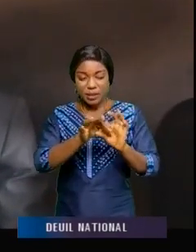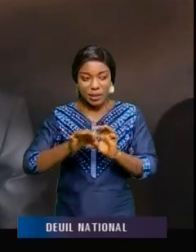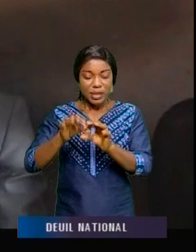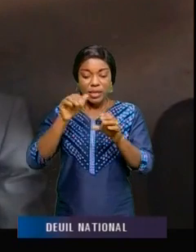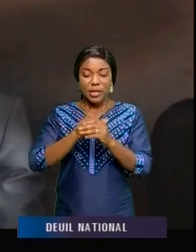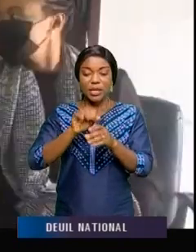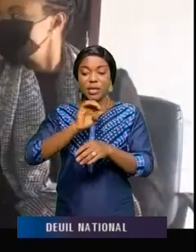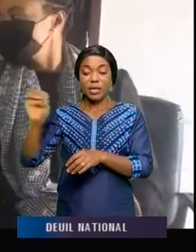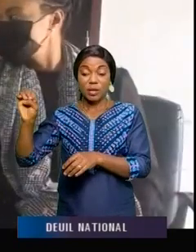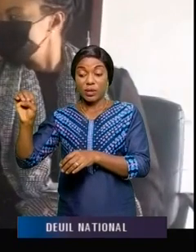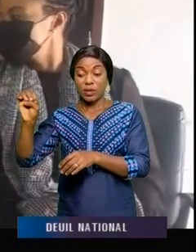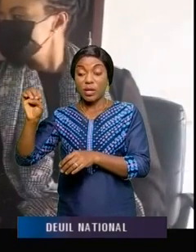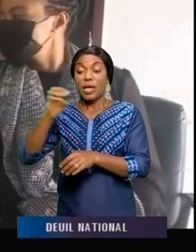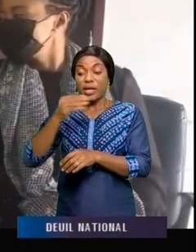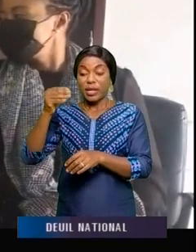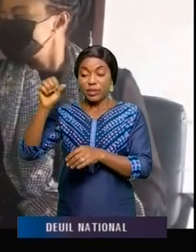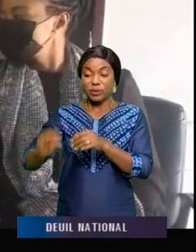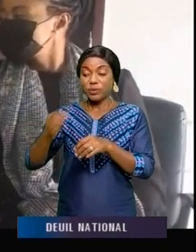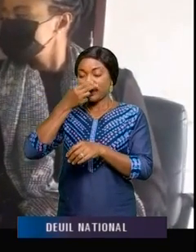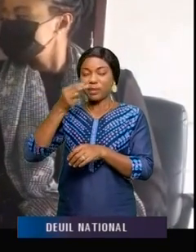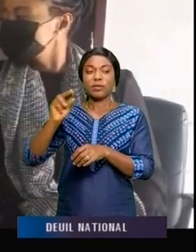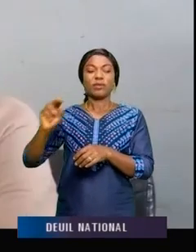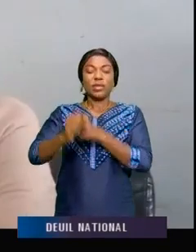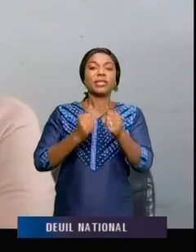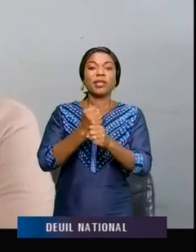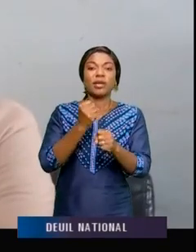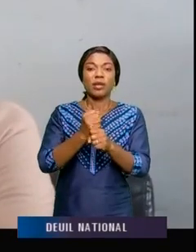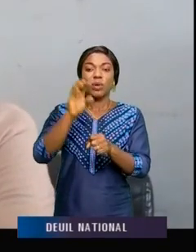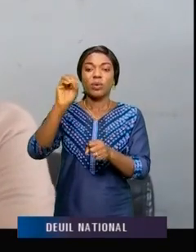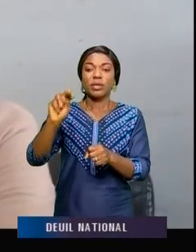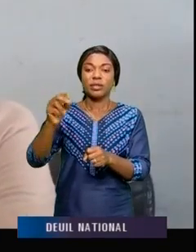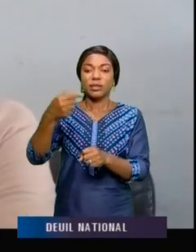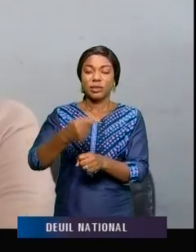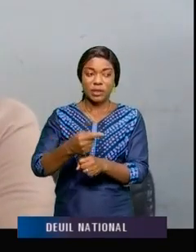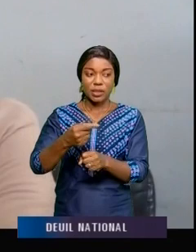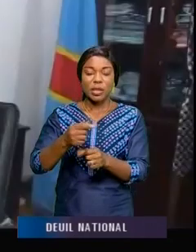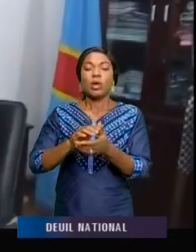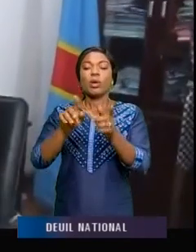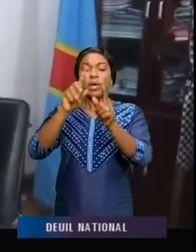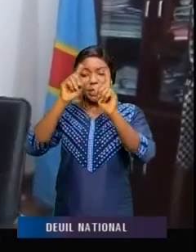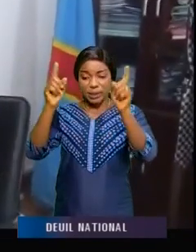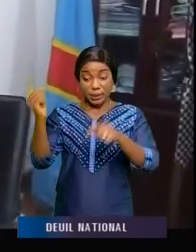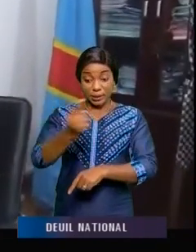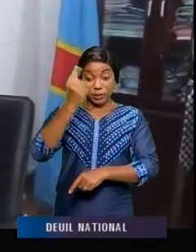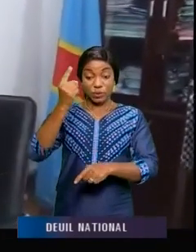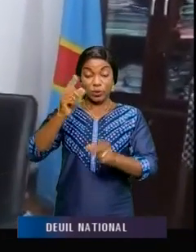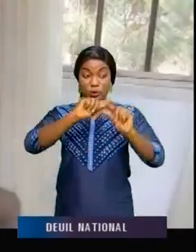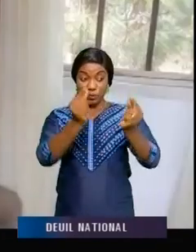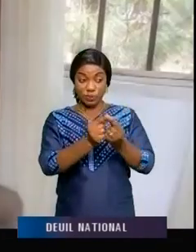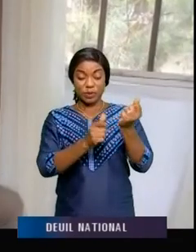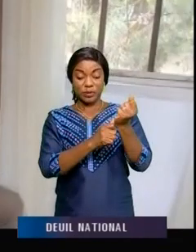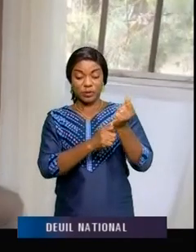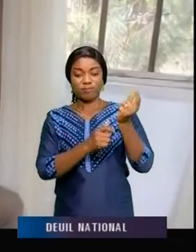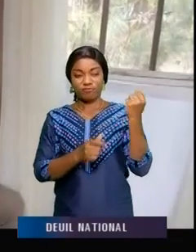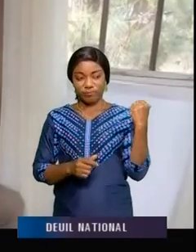du Nord et Sud-Kivu, c'est l'intitulé du projet qu'exécute l'ONG Women of Africa International. Une délégation de cette